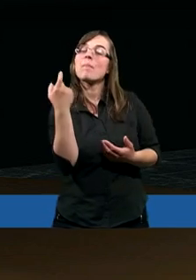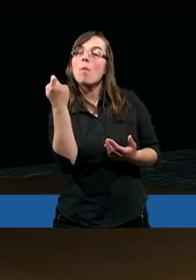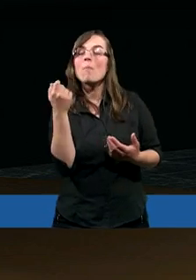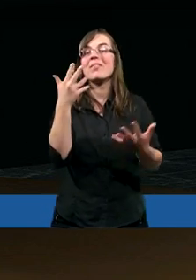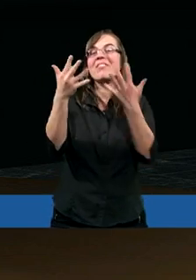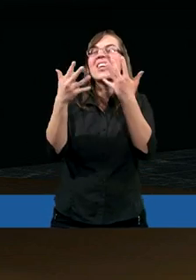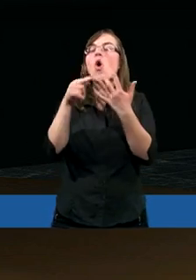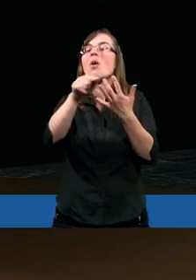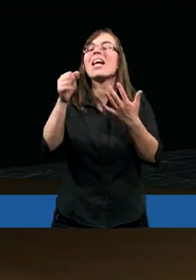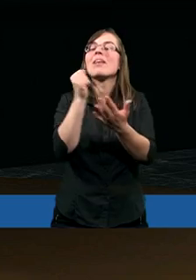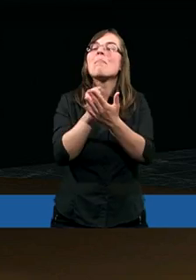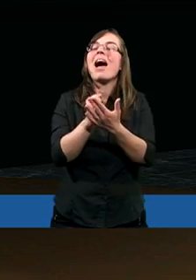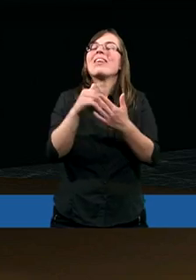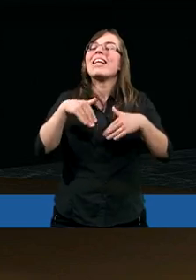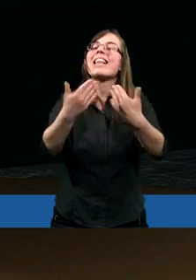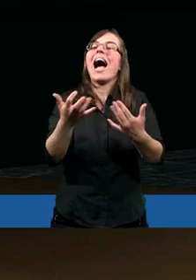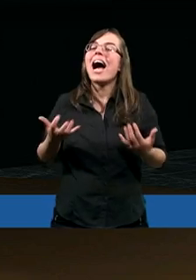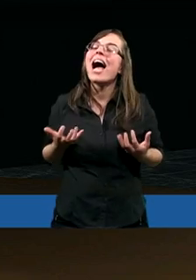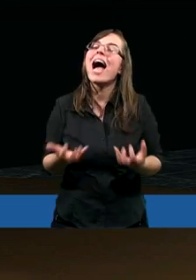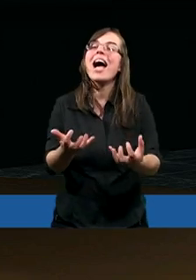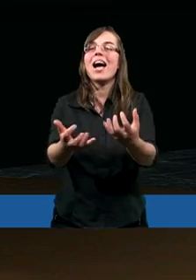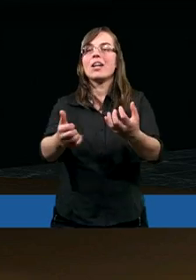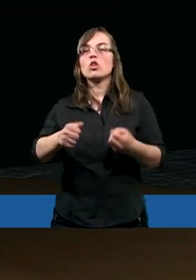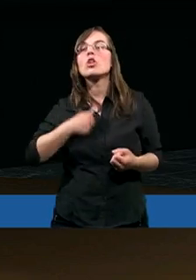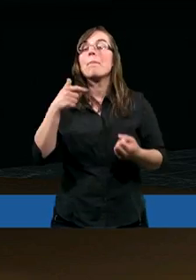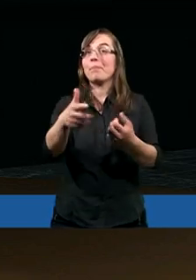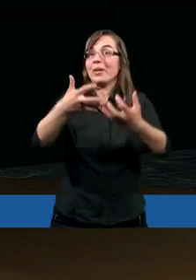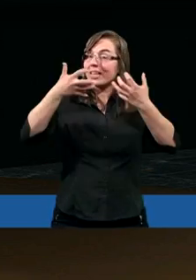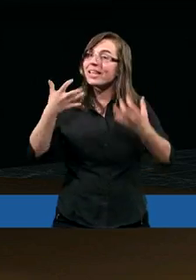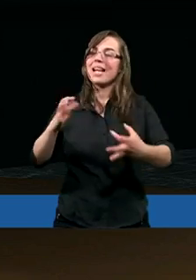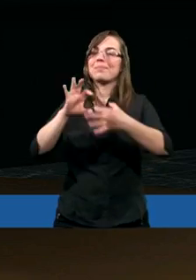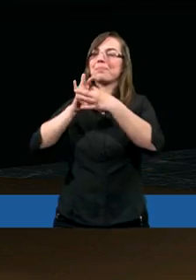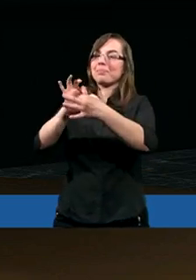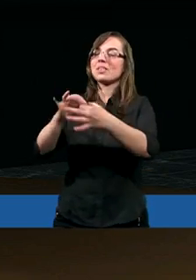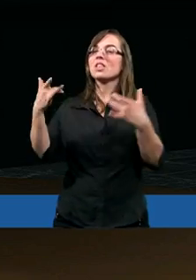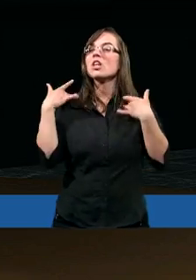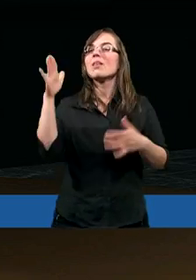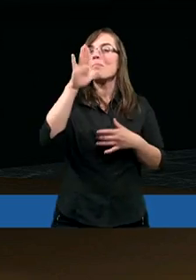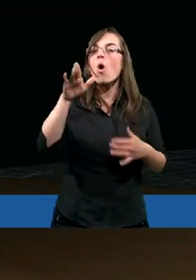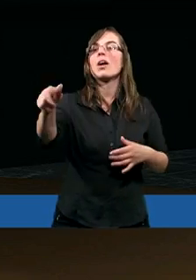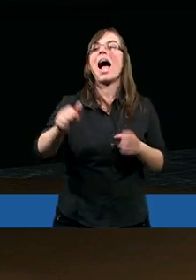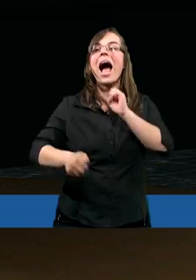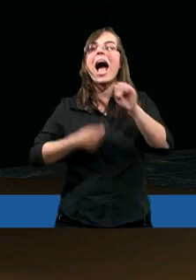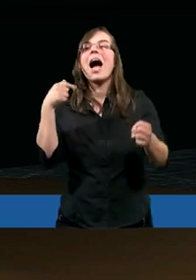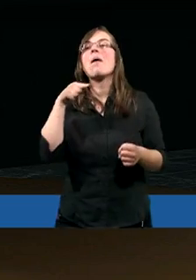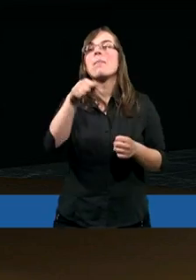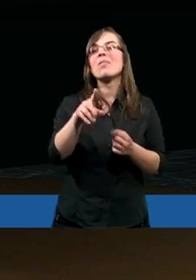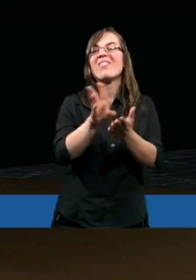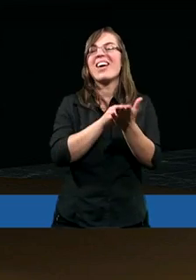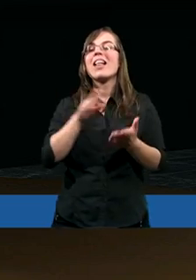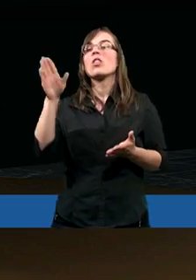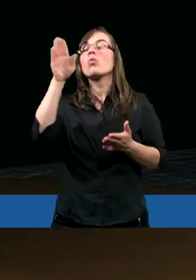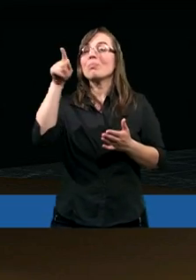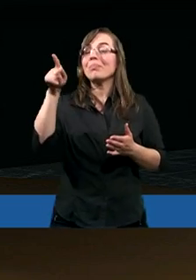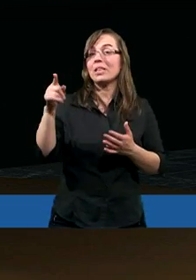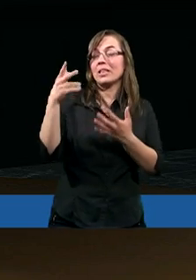wyglądasz, ale również daje Ci chęć, abyś również według tego chciał żyć i również daje Ci moc, abyś tego, według tego